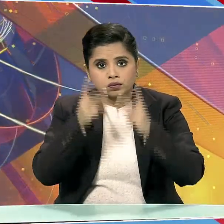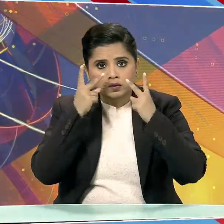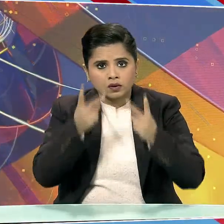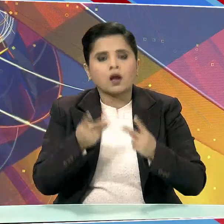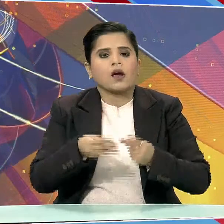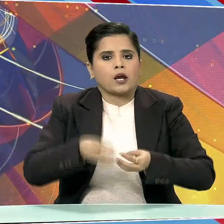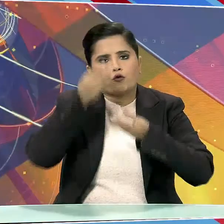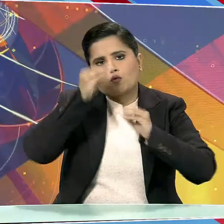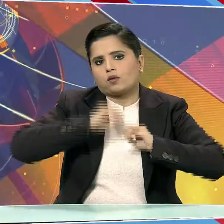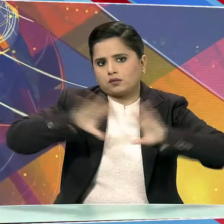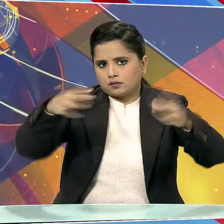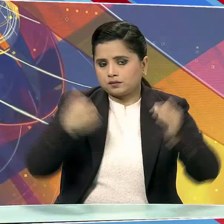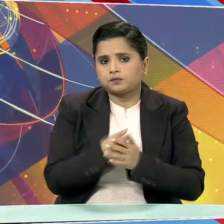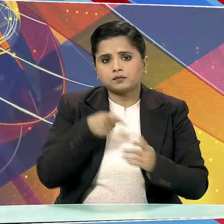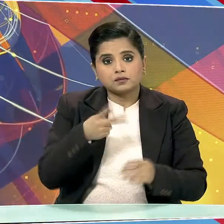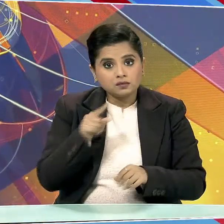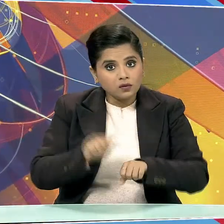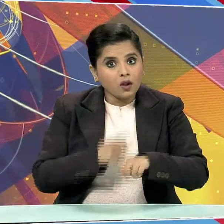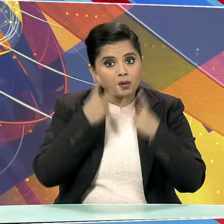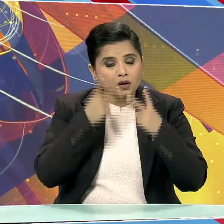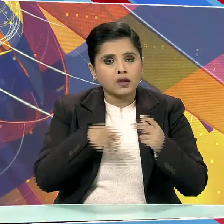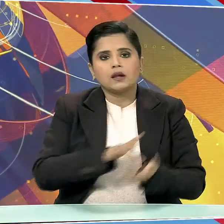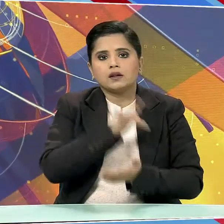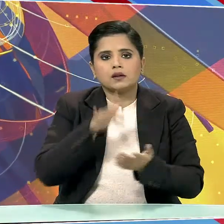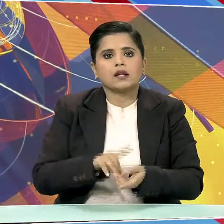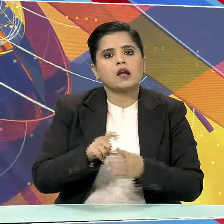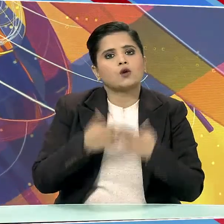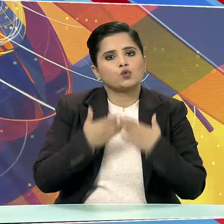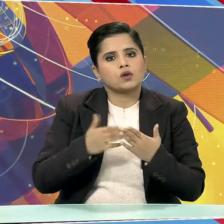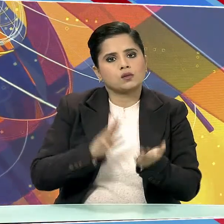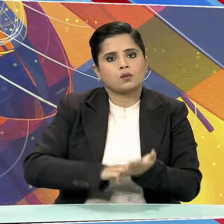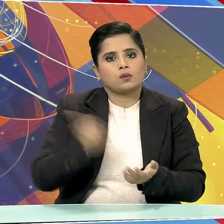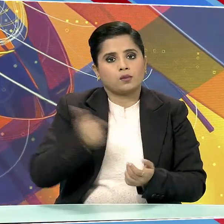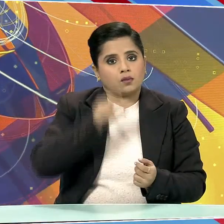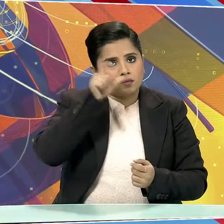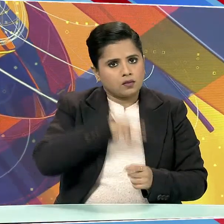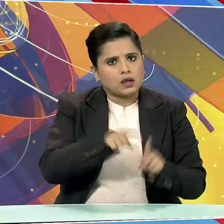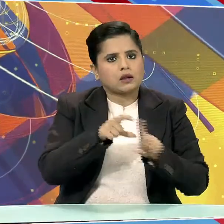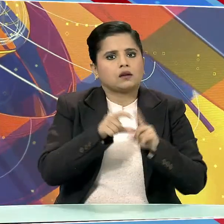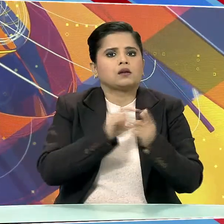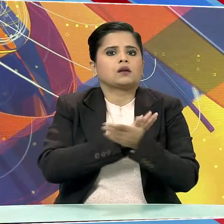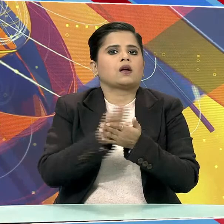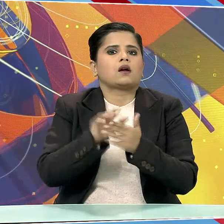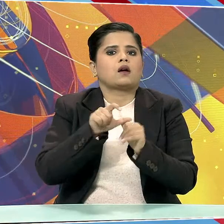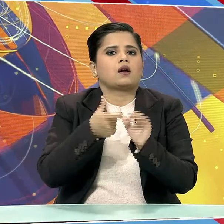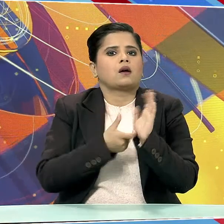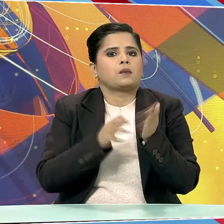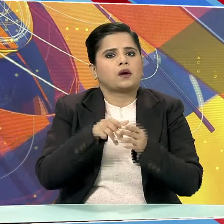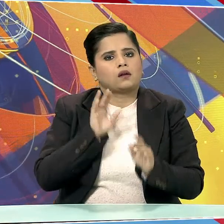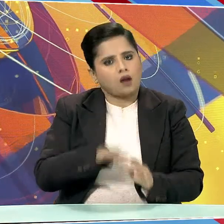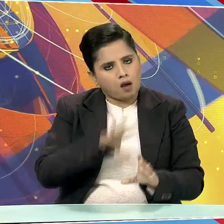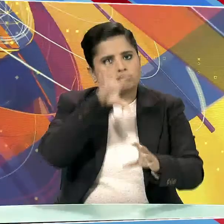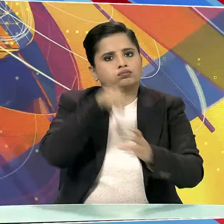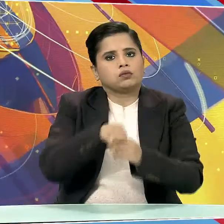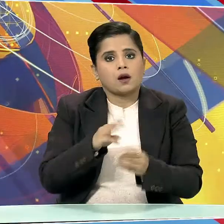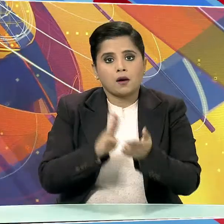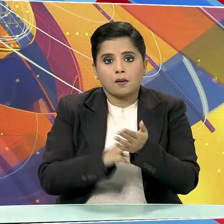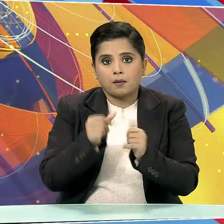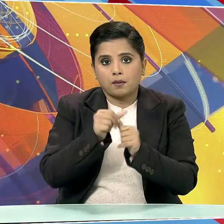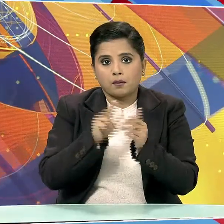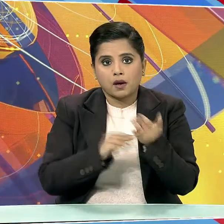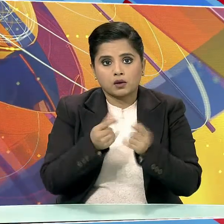जानकारी दी। इस अपसर पर केंद्रिय सिक्षा मंत्री धर्मेंद प्रधान भी मौजूद रहे। मंसुक मांडविया ने